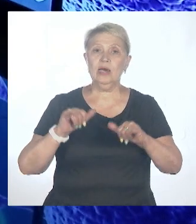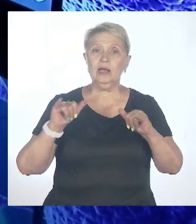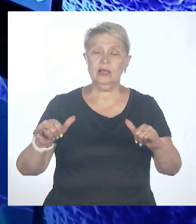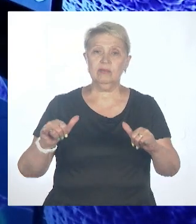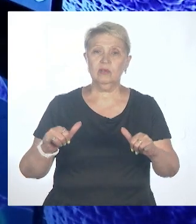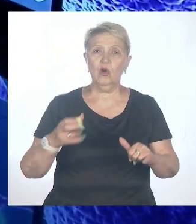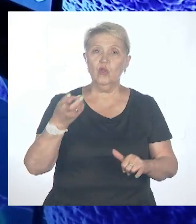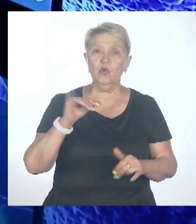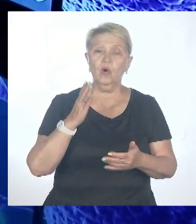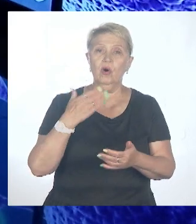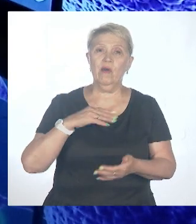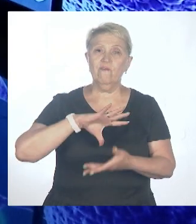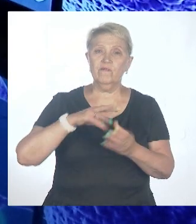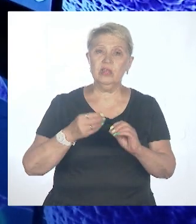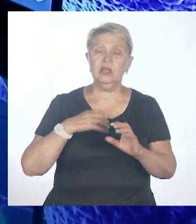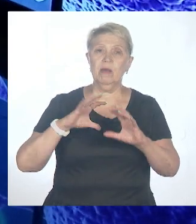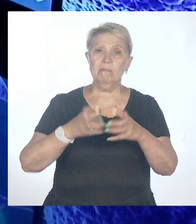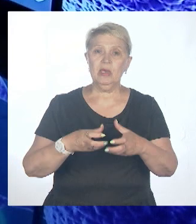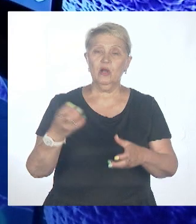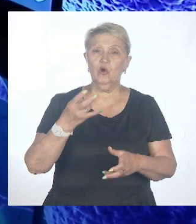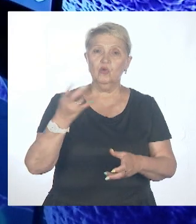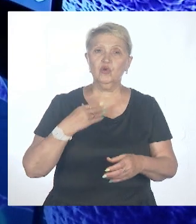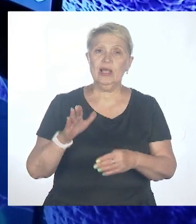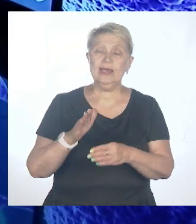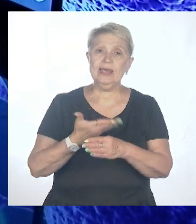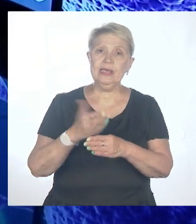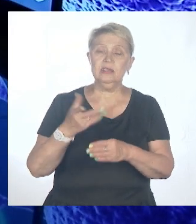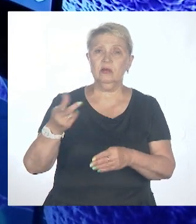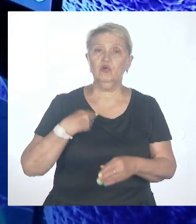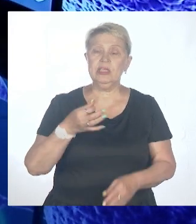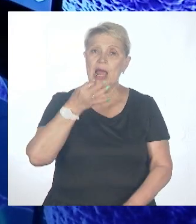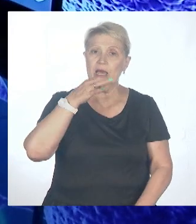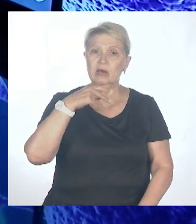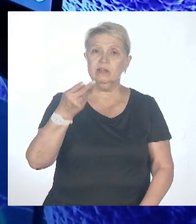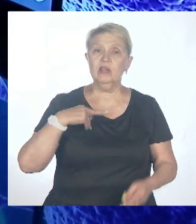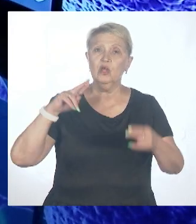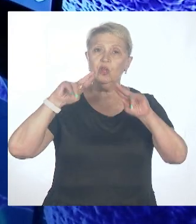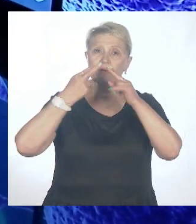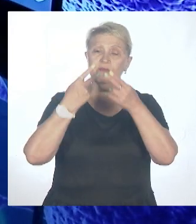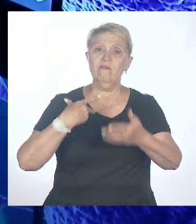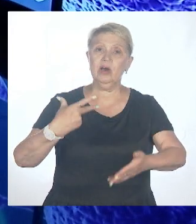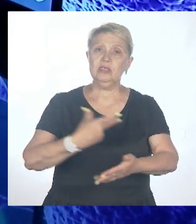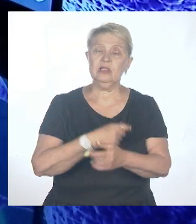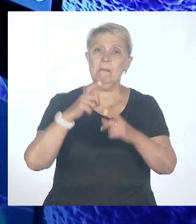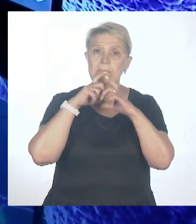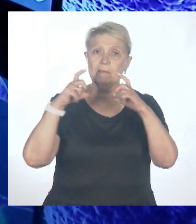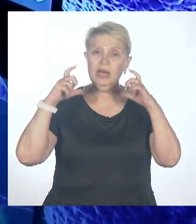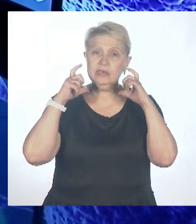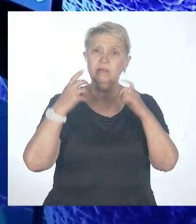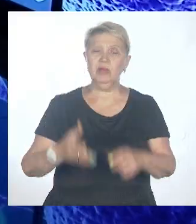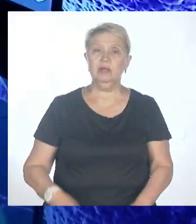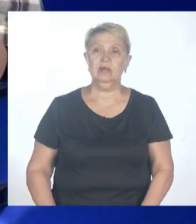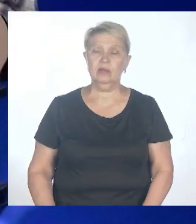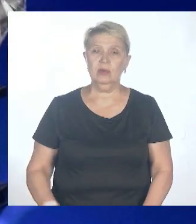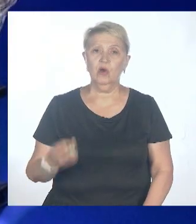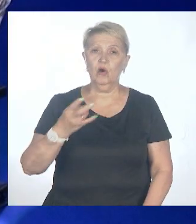и весь мир, как бы это странно ни звучало, нужно делиться лекарствами, технологиями, вакцинами, масками, всем остальным. То